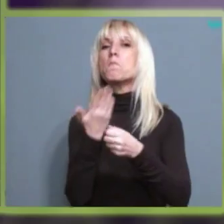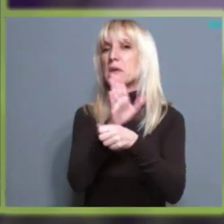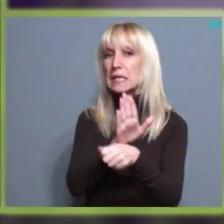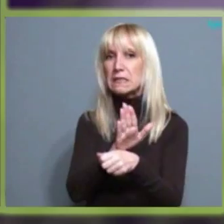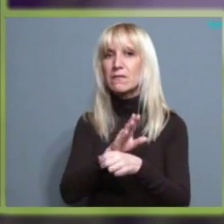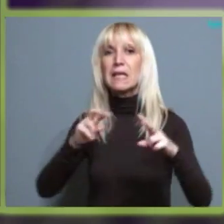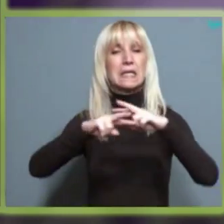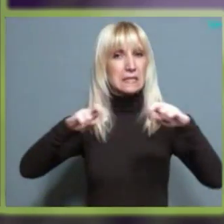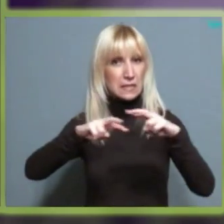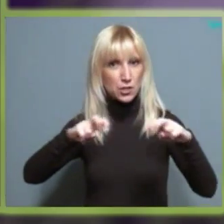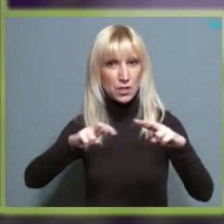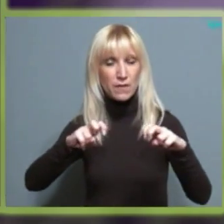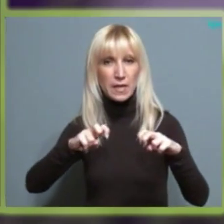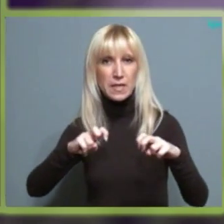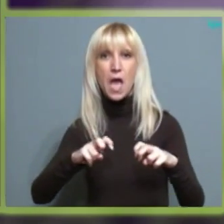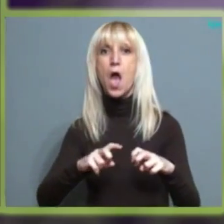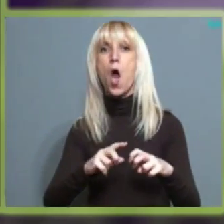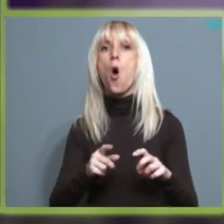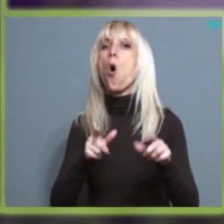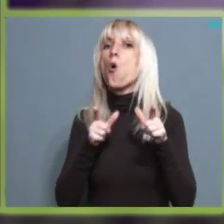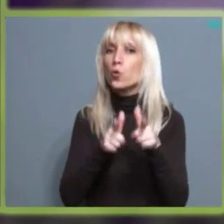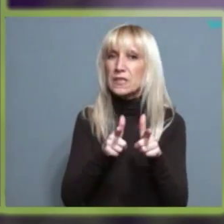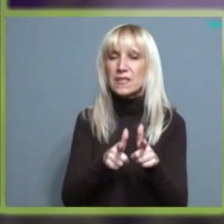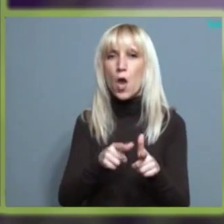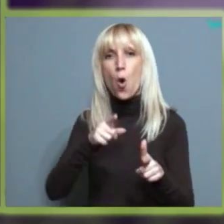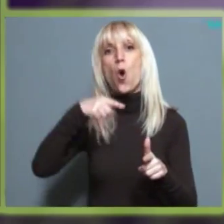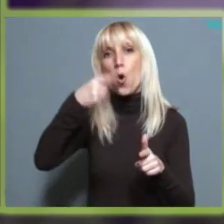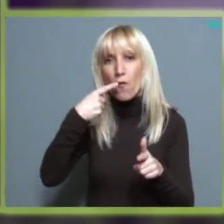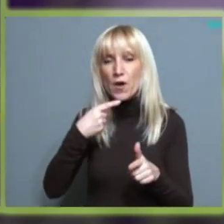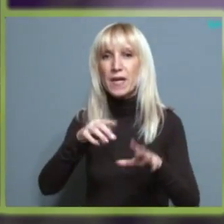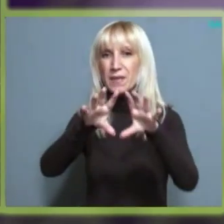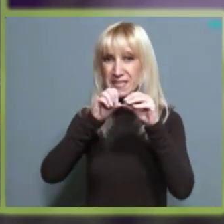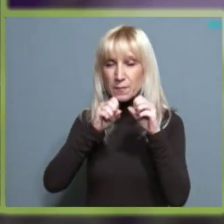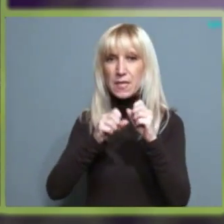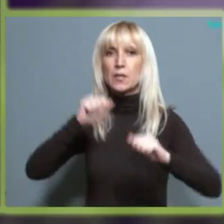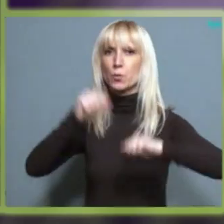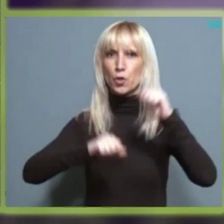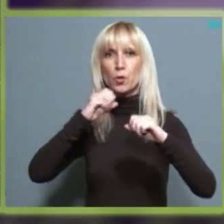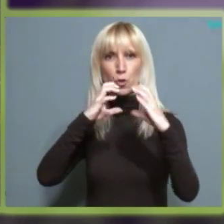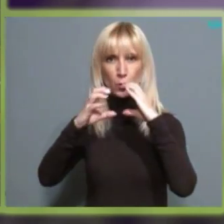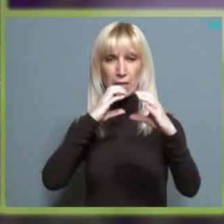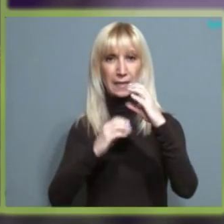govorne percepcije na sposobnost komunikacije odraslih gluvih nakon kohlerne implantacije.